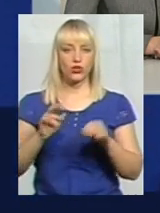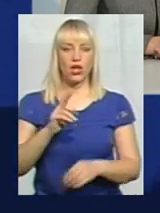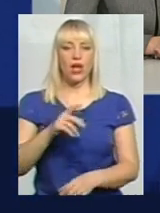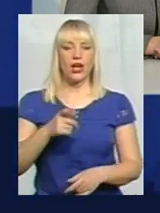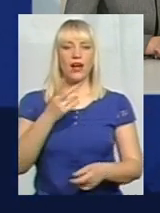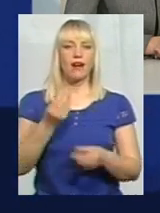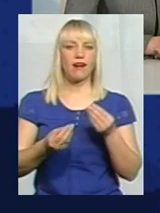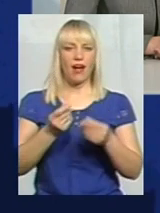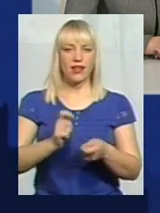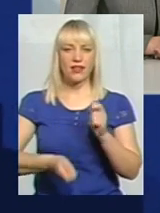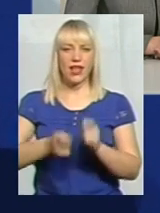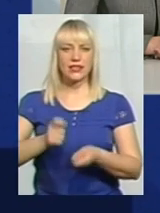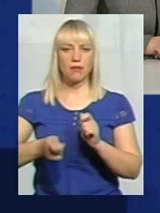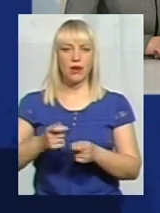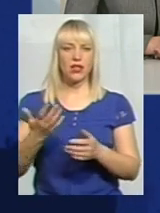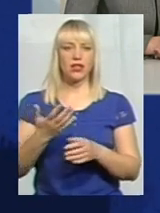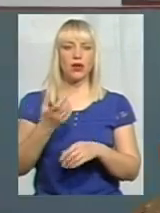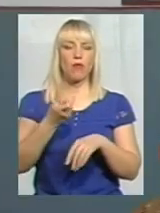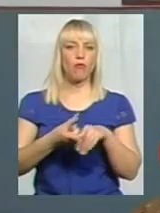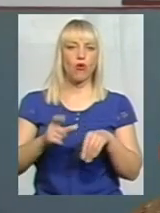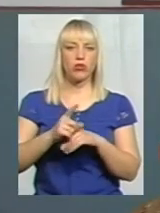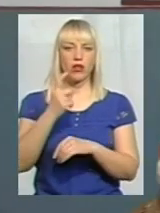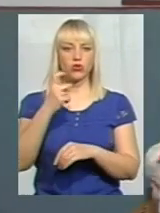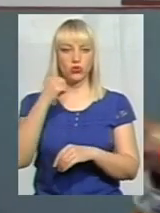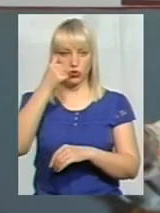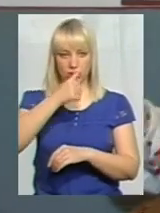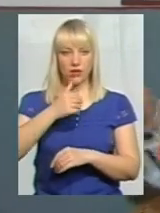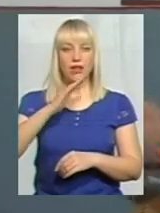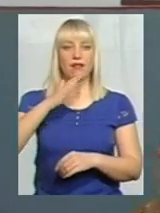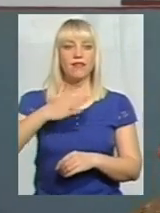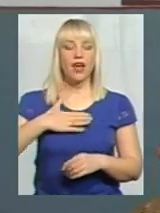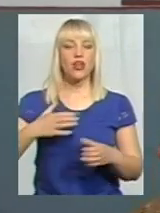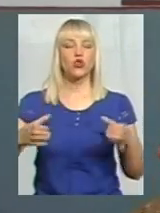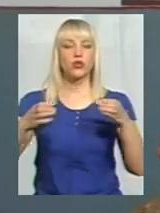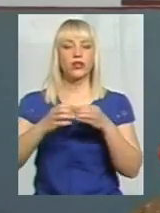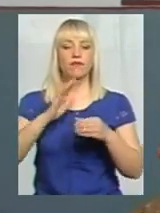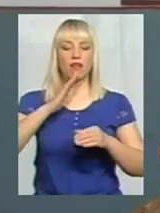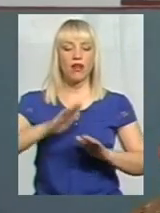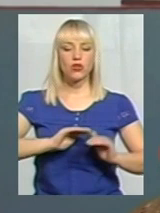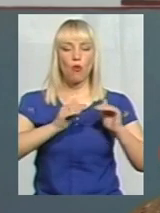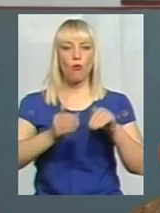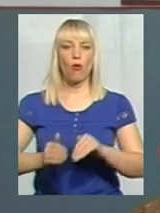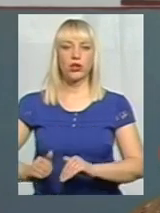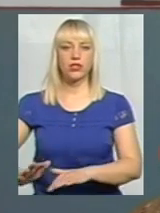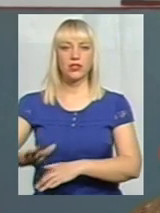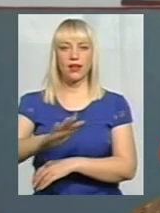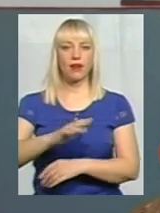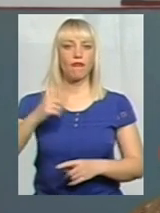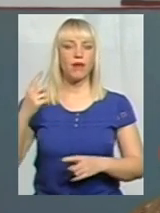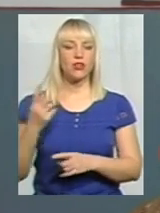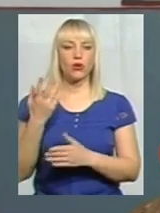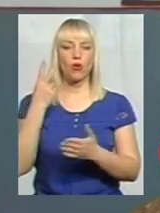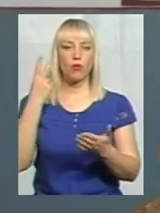цим балах, яким понад століття. Наш колектив на наш подільський край, він перший, якому присвоєно звання